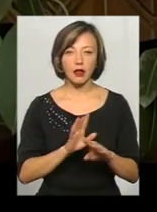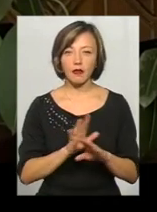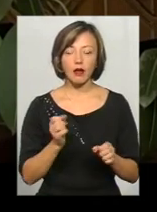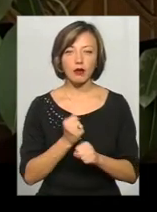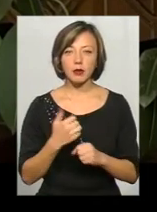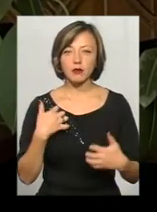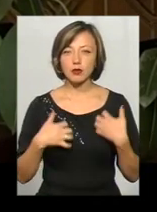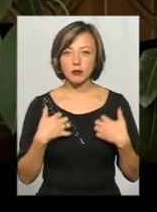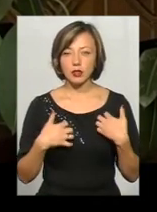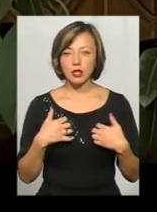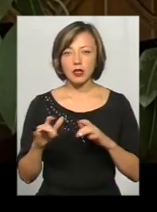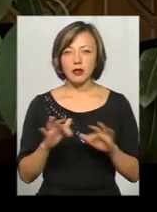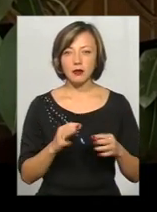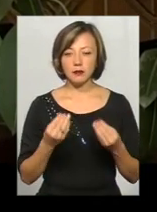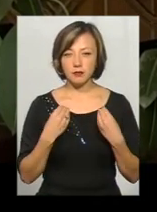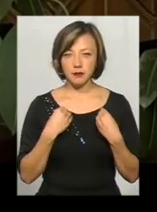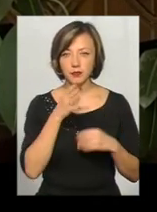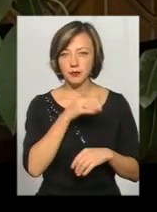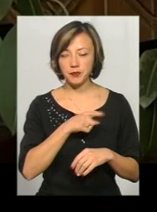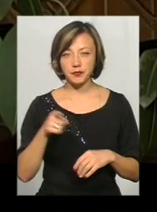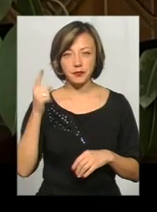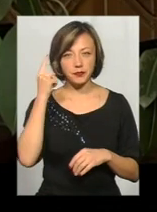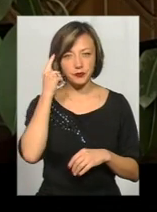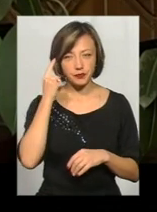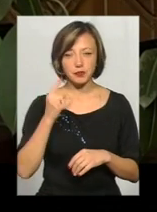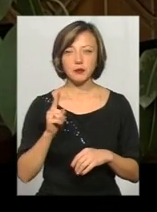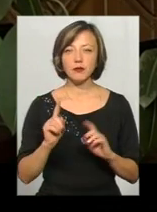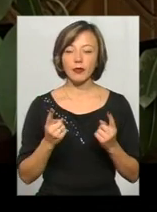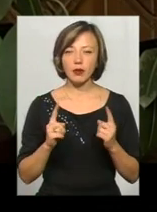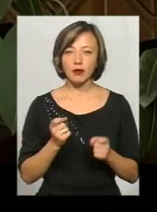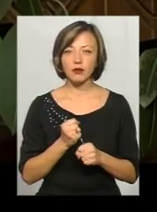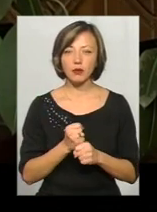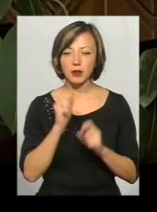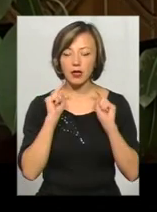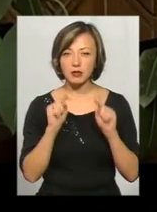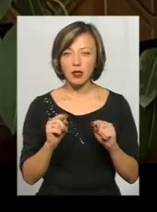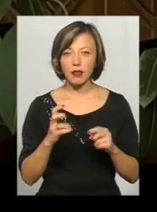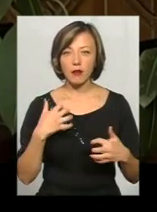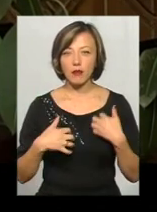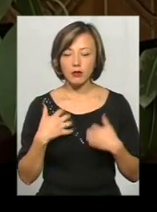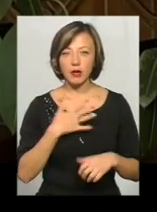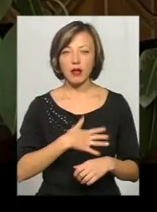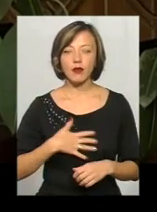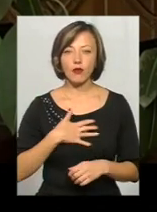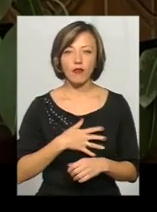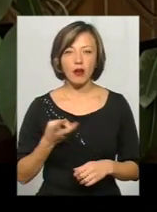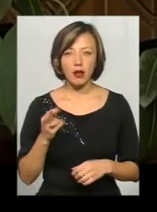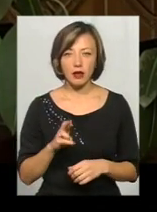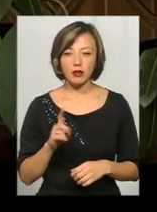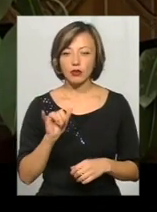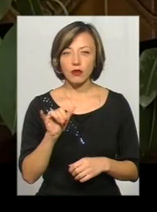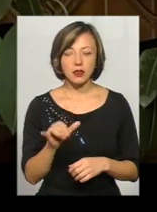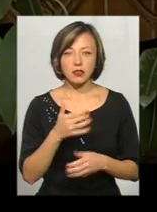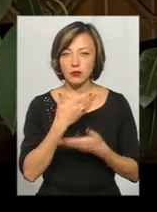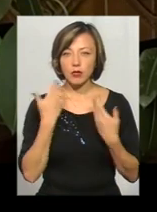поспішні дії, давати собі час подумати, тому що тут робиться акцент на поспіх, на хвилювання і на те, що ось не